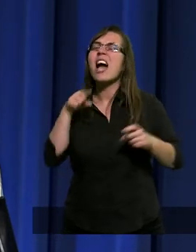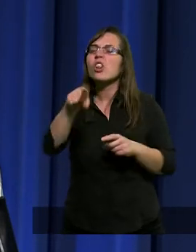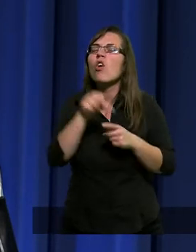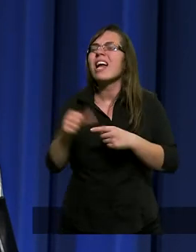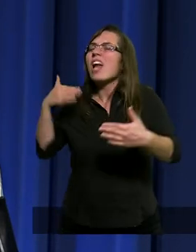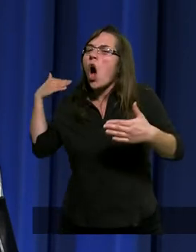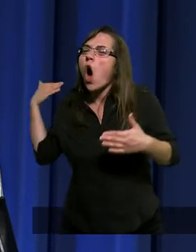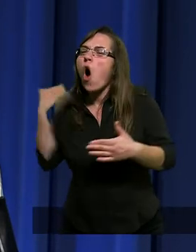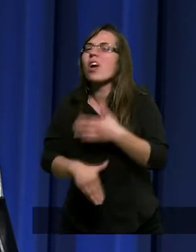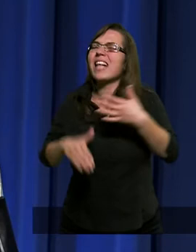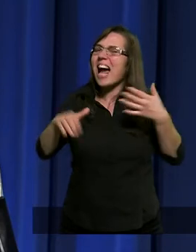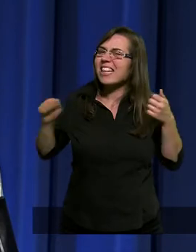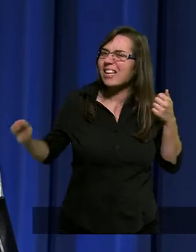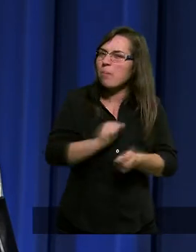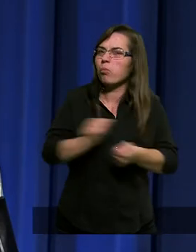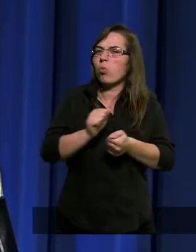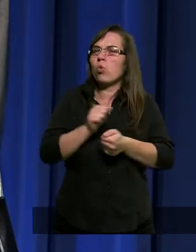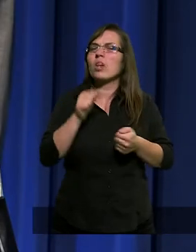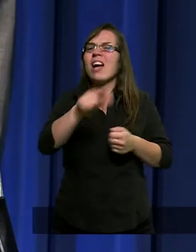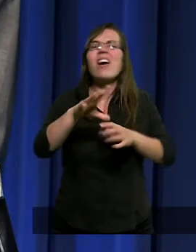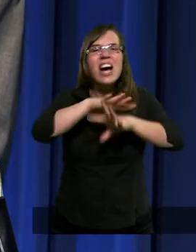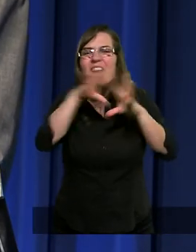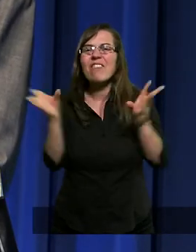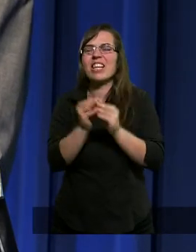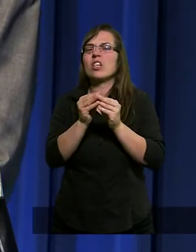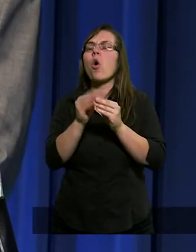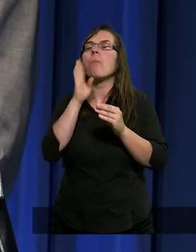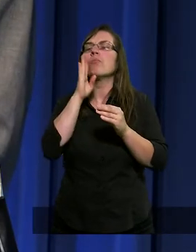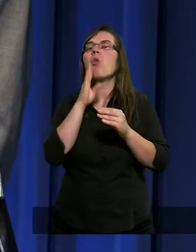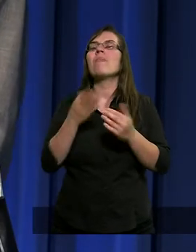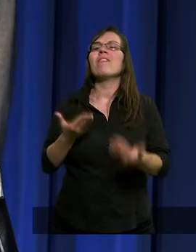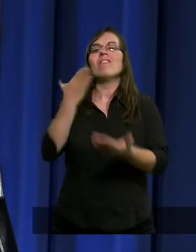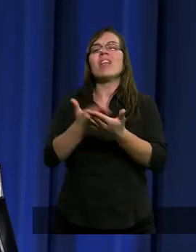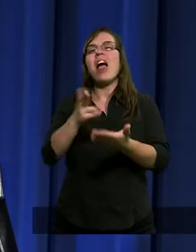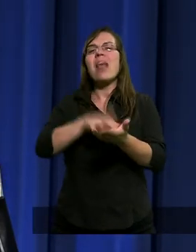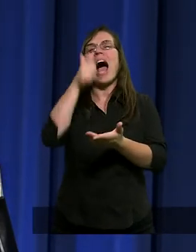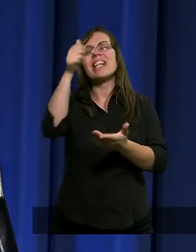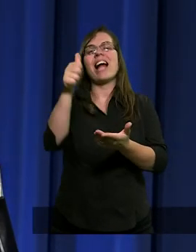że to jest ostatni bój i wszystko położył na jedną kartę.